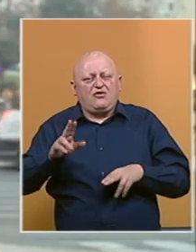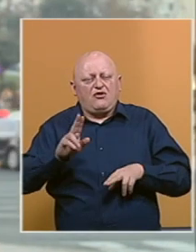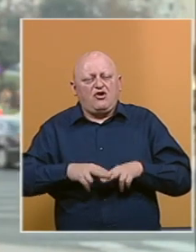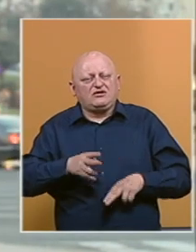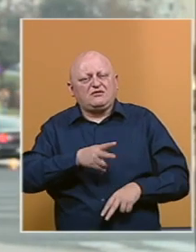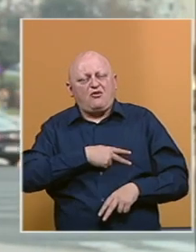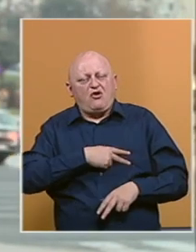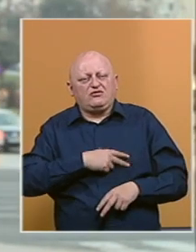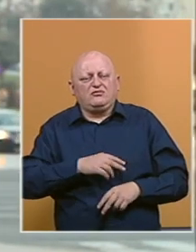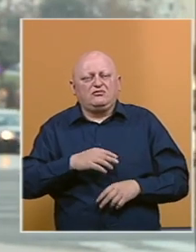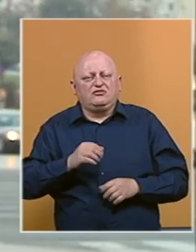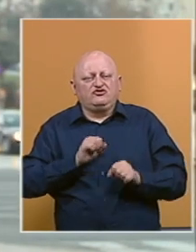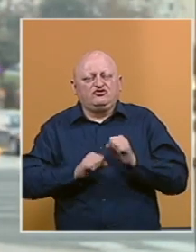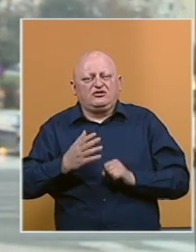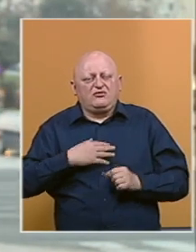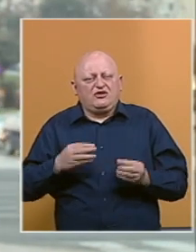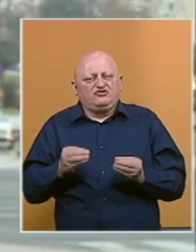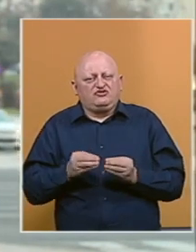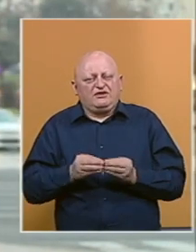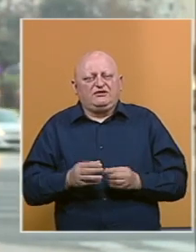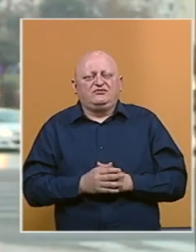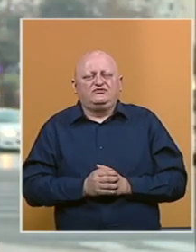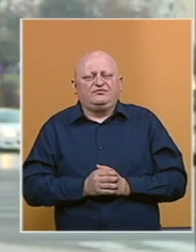odgovorni i štitimo našu zajednicu.